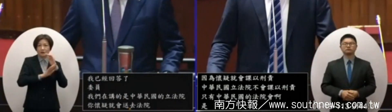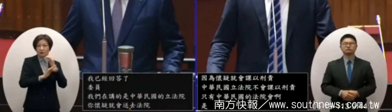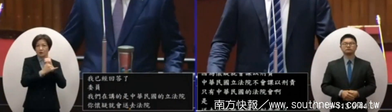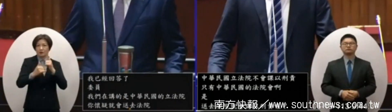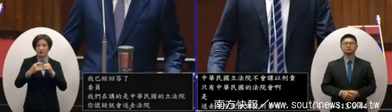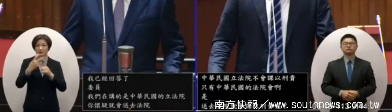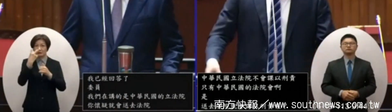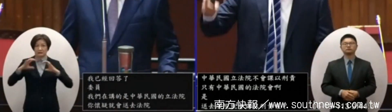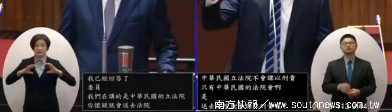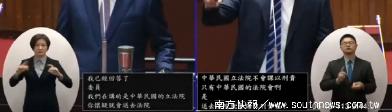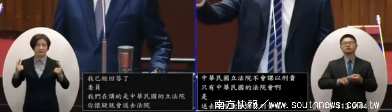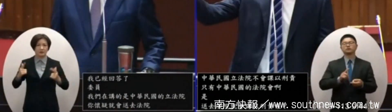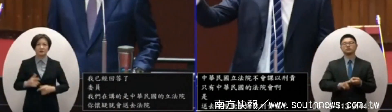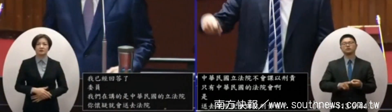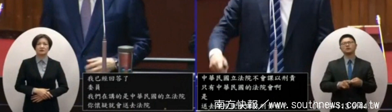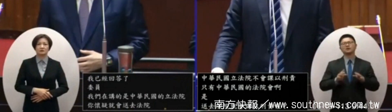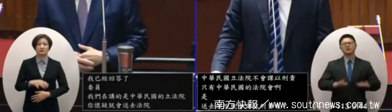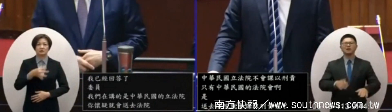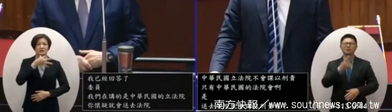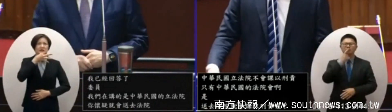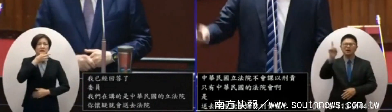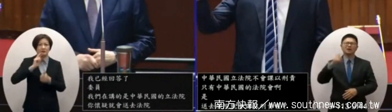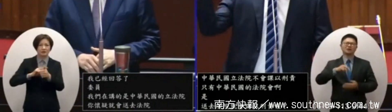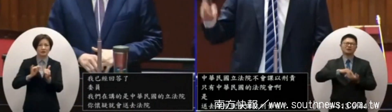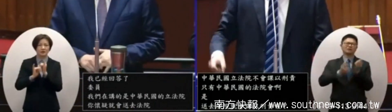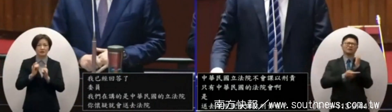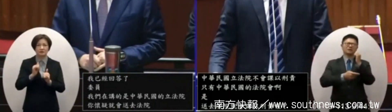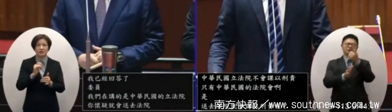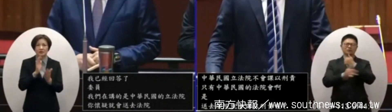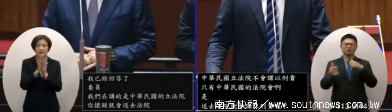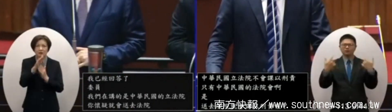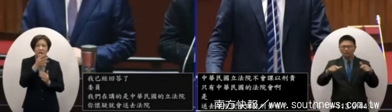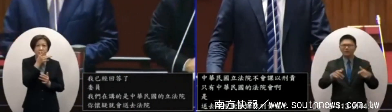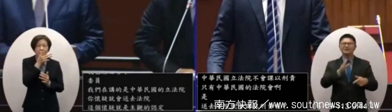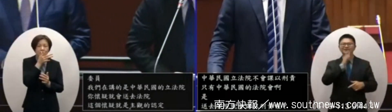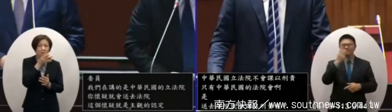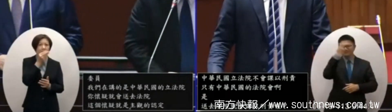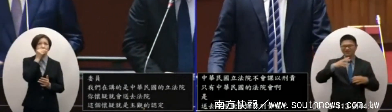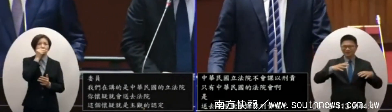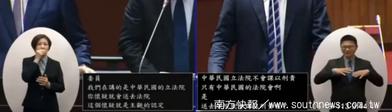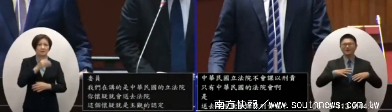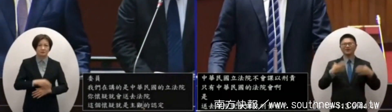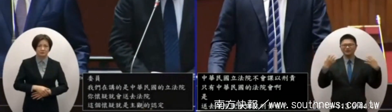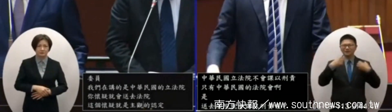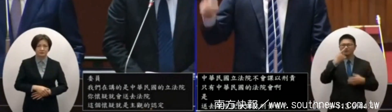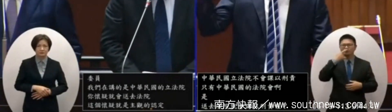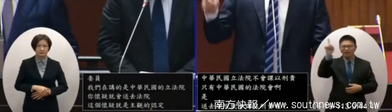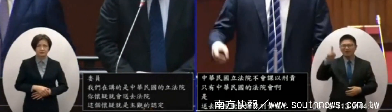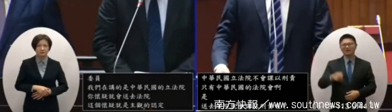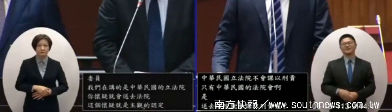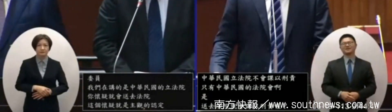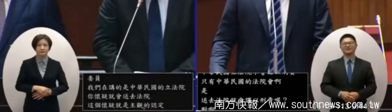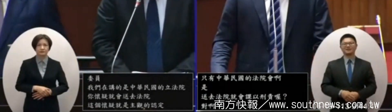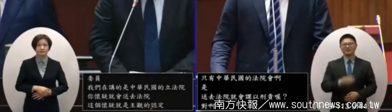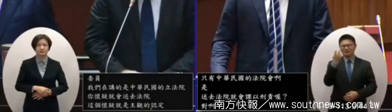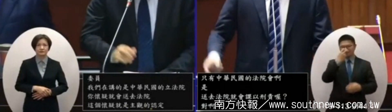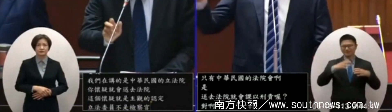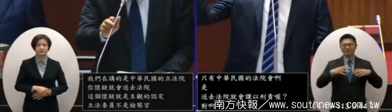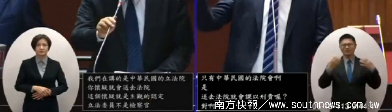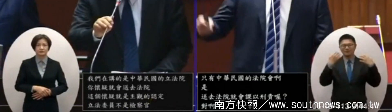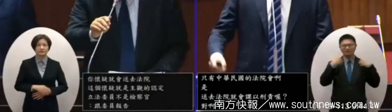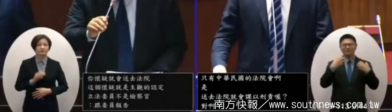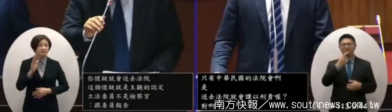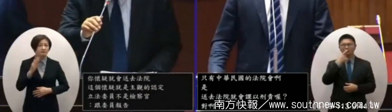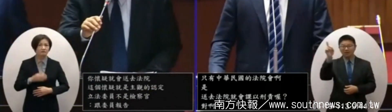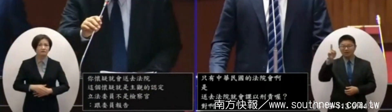告這會造成很大的含詞調起訴的不是立法委員起訴的是檢察官啊起訴的是檢察官啊